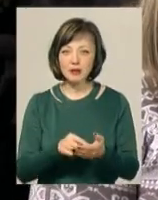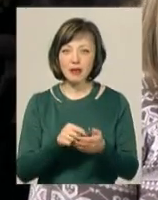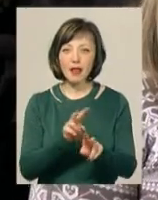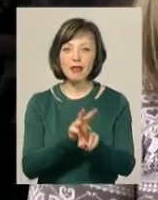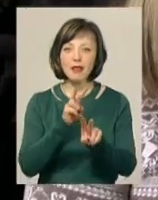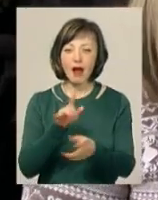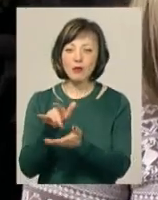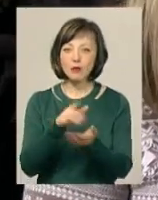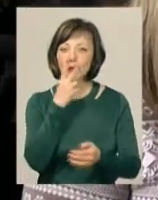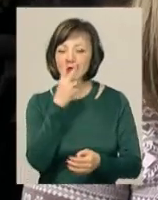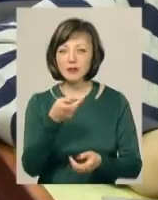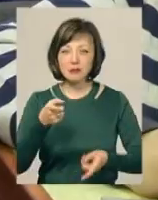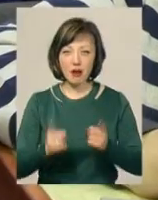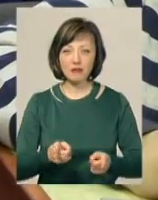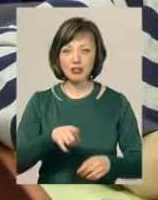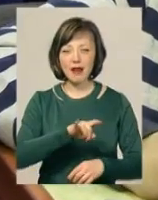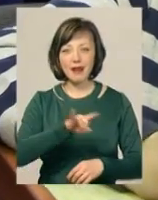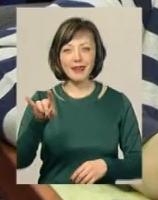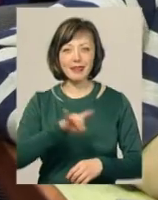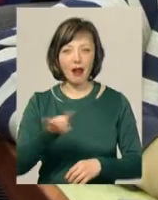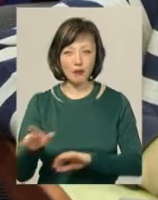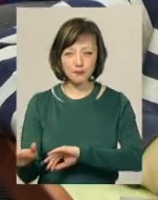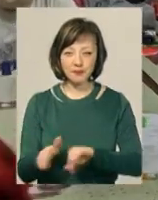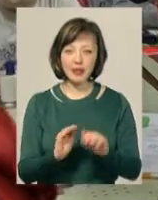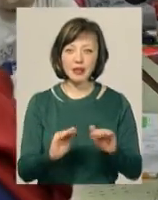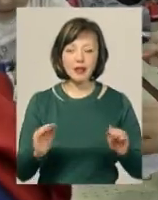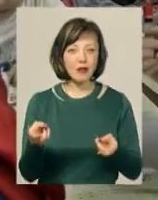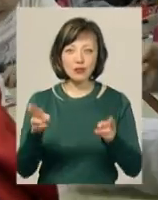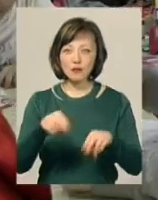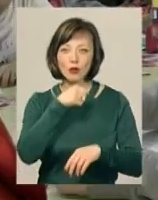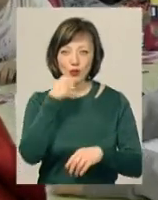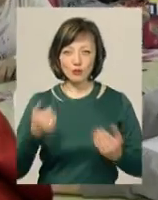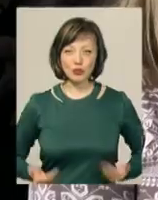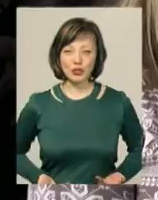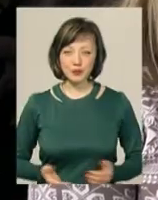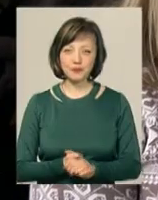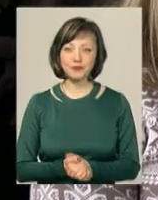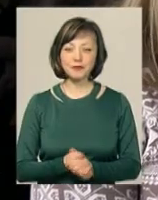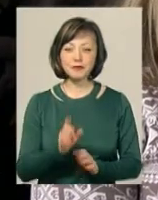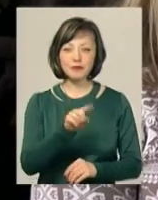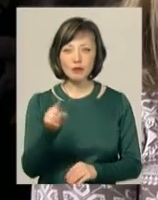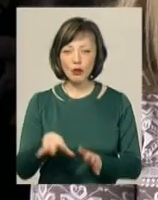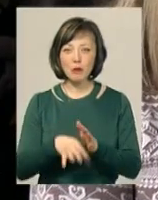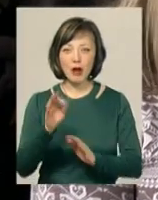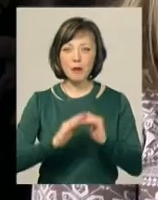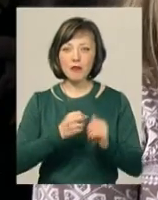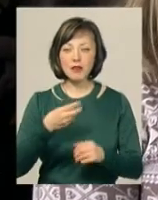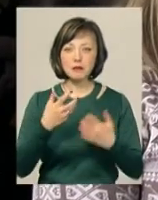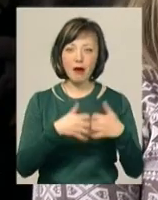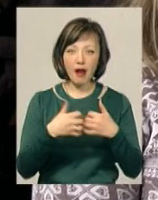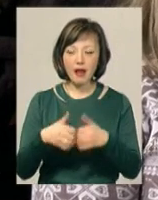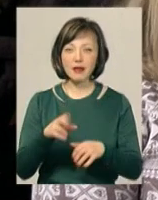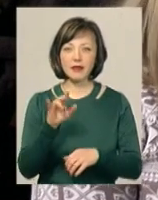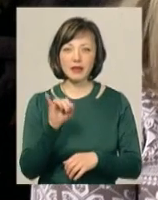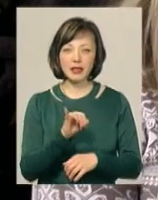екскурсію і подивитися на справжній літак. Дехто з гуртківців не полишає моделювання і в дорослому житті. Вони обрали професію і механіків,